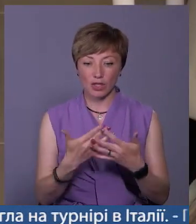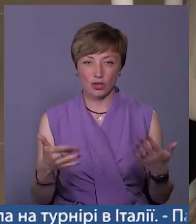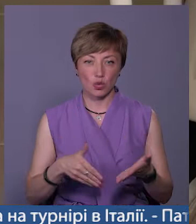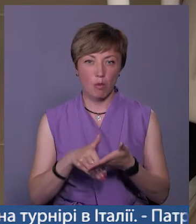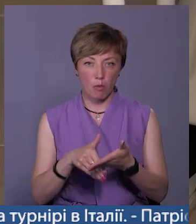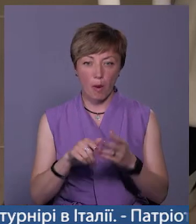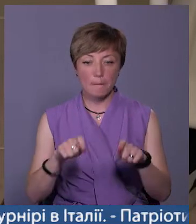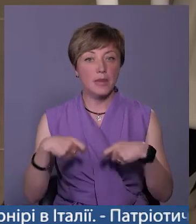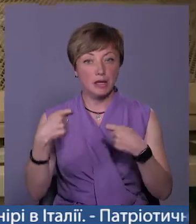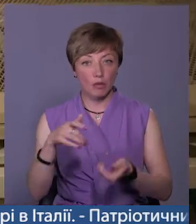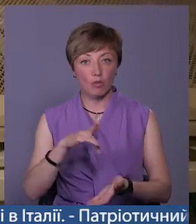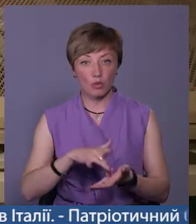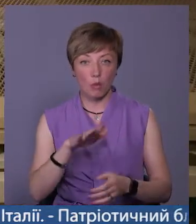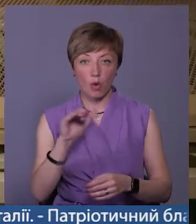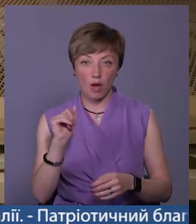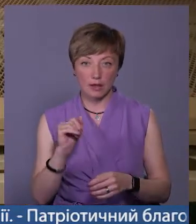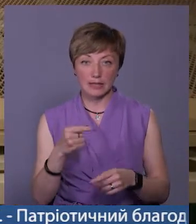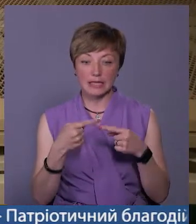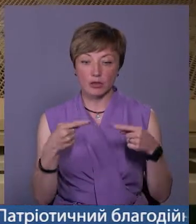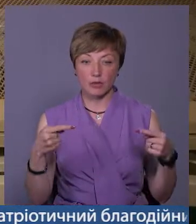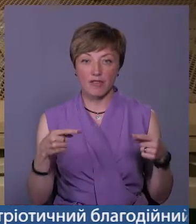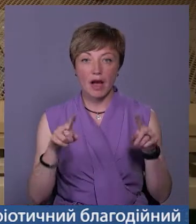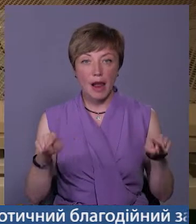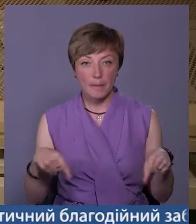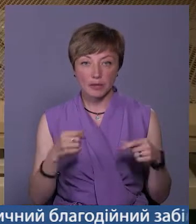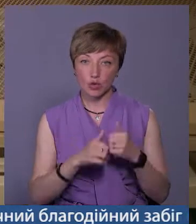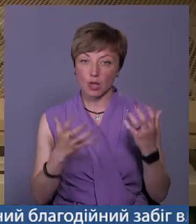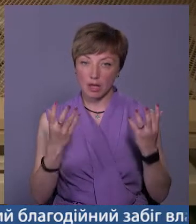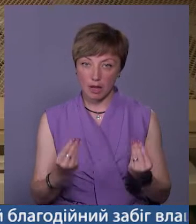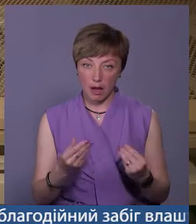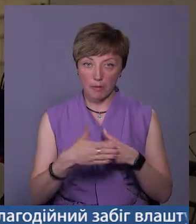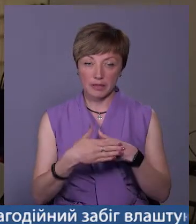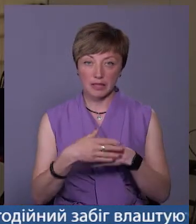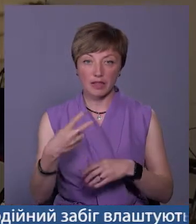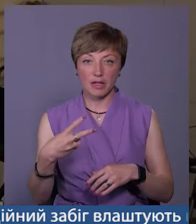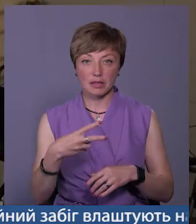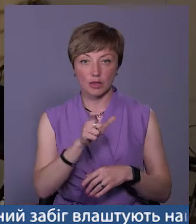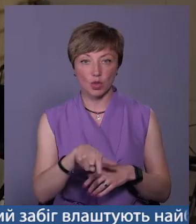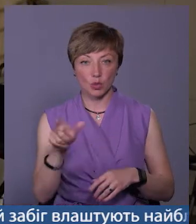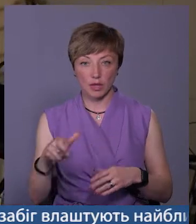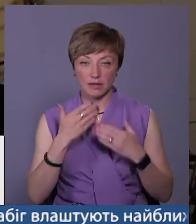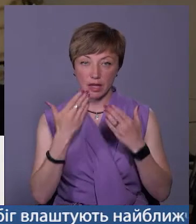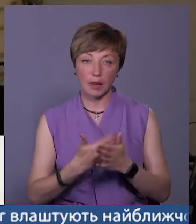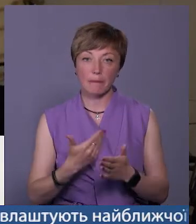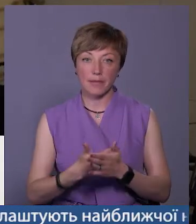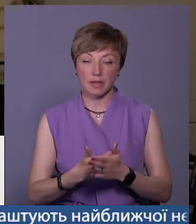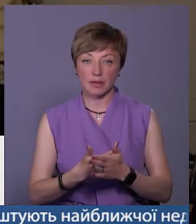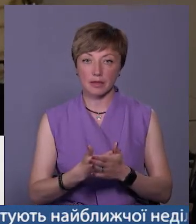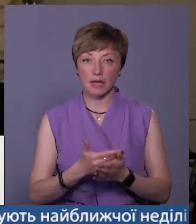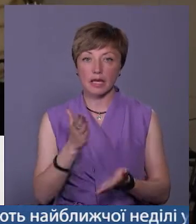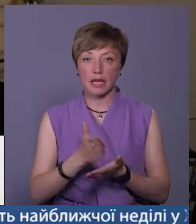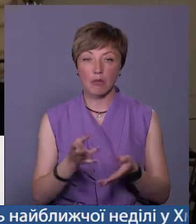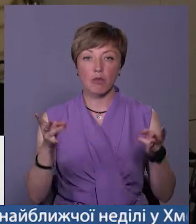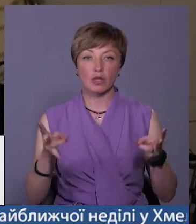допомогу передали до пункту прокату засобів реабілітації. Щодня до нього звертається близько 20 осіб. Наприклад, є